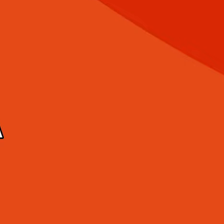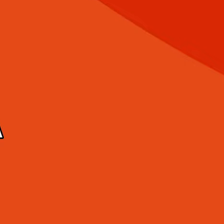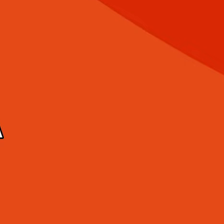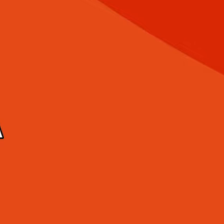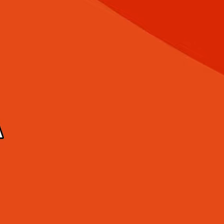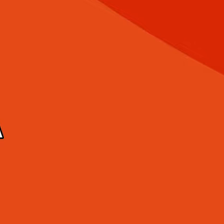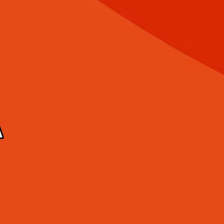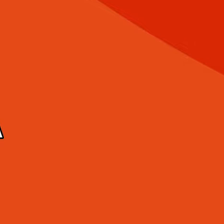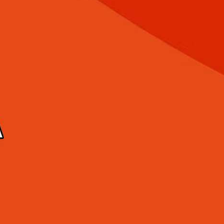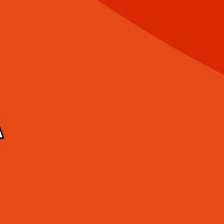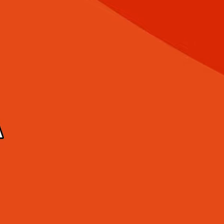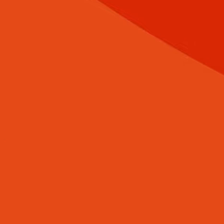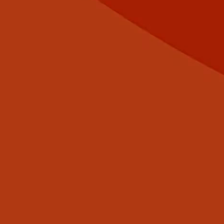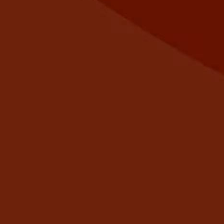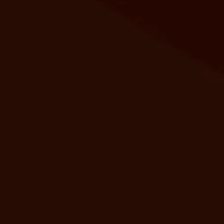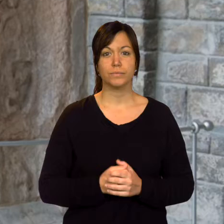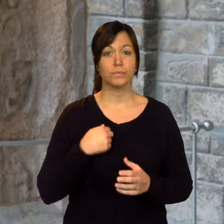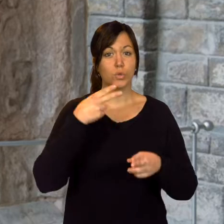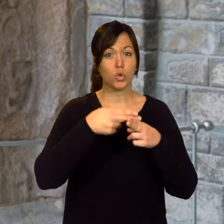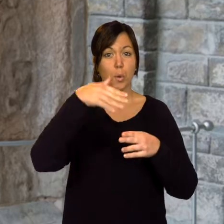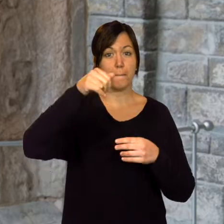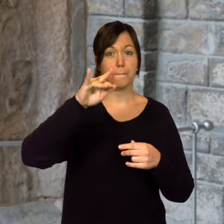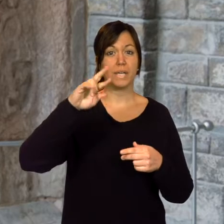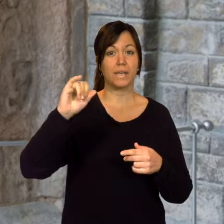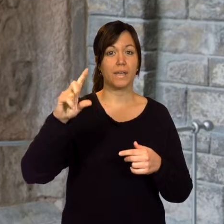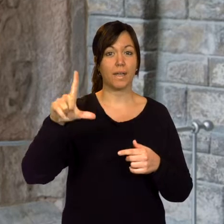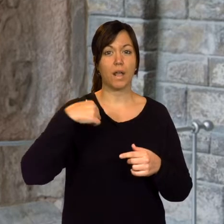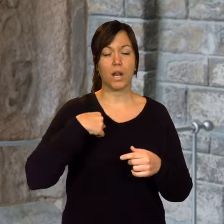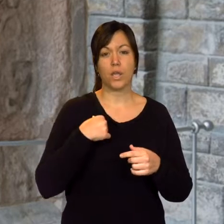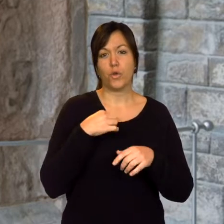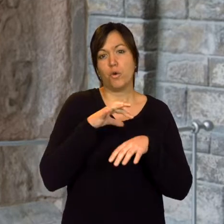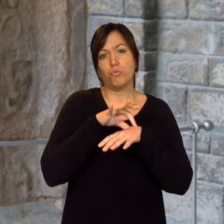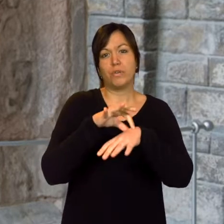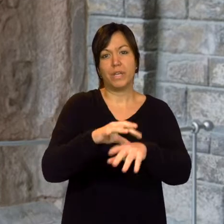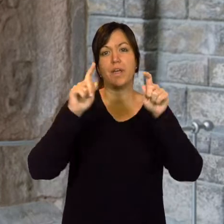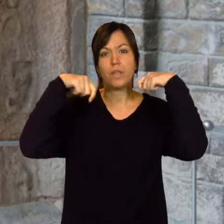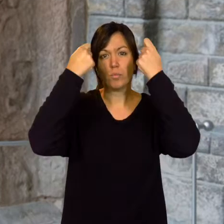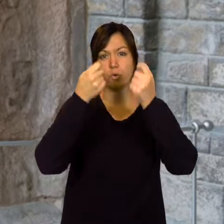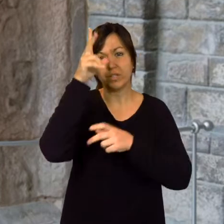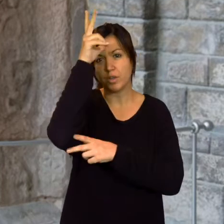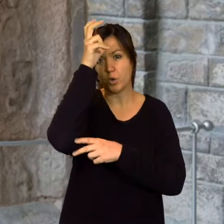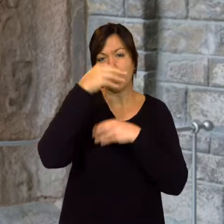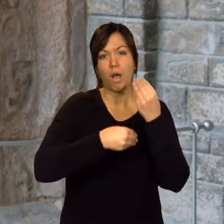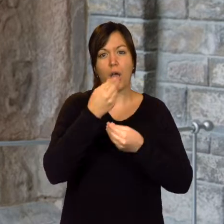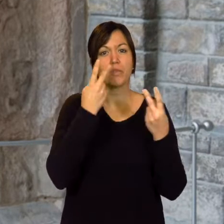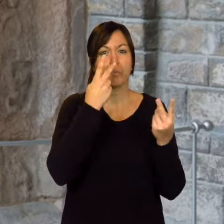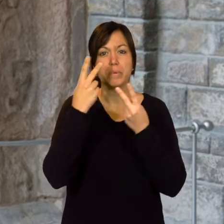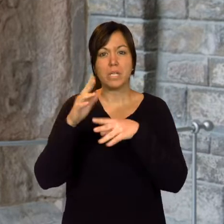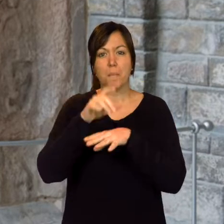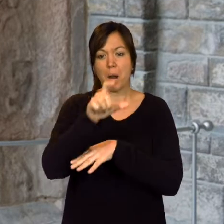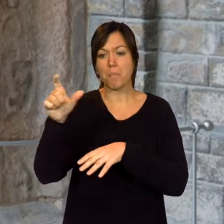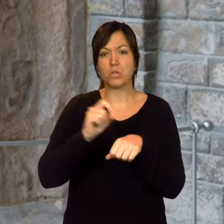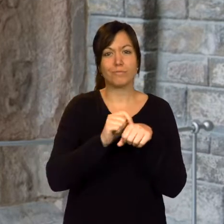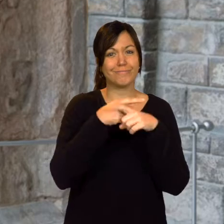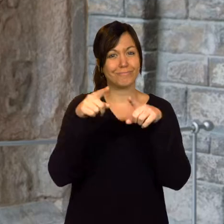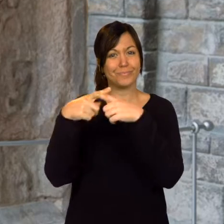El monestir de Em dic Miquel i soc un dels guies del monestir de Ripoll. Nosaltres fem visites a tota mena